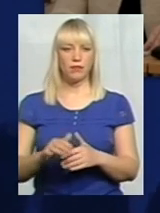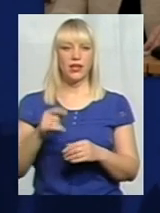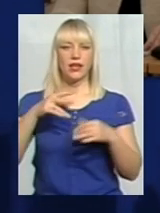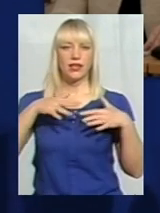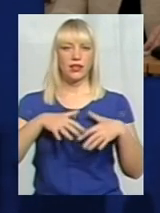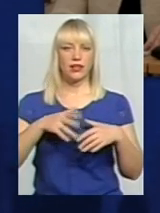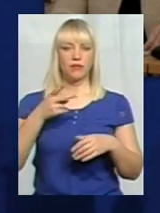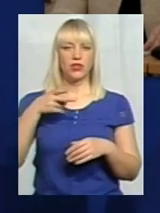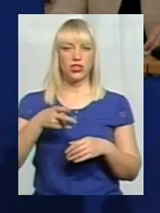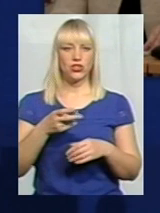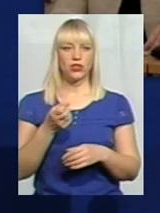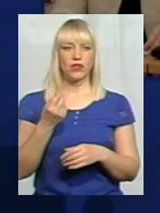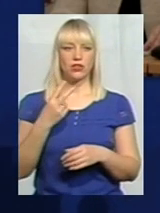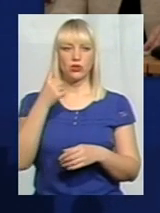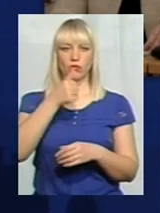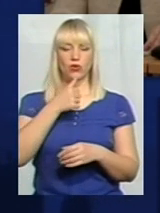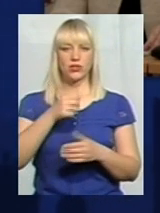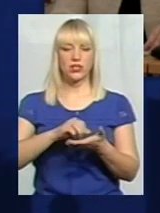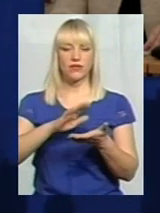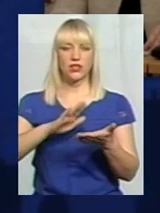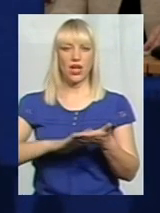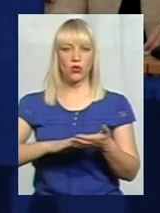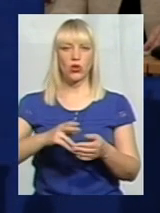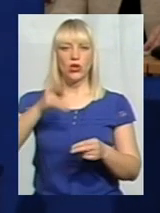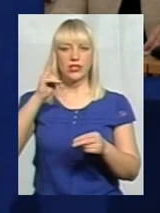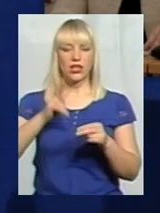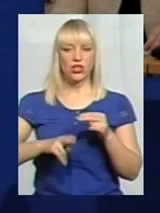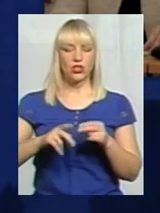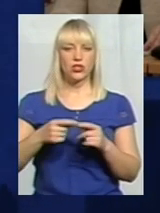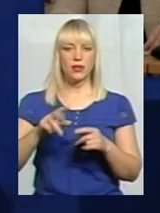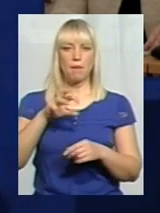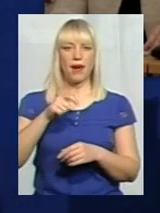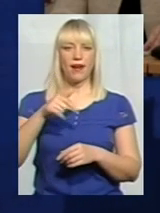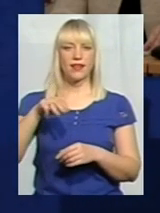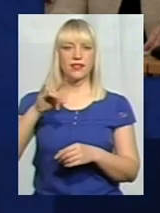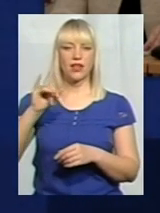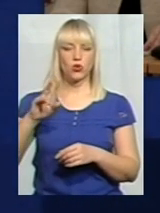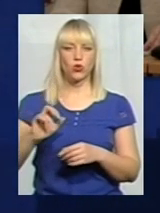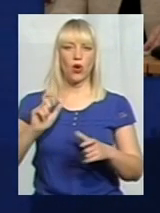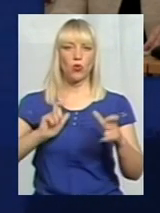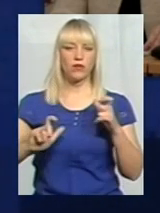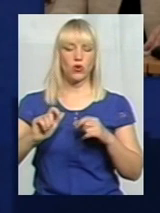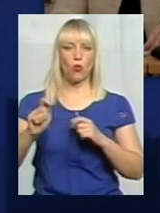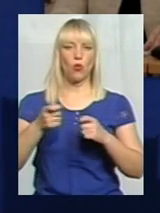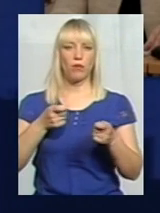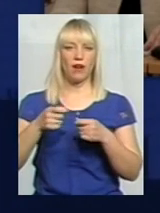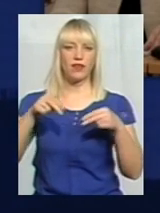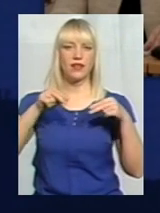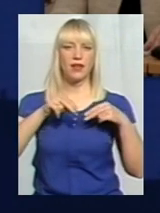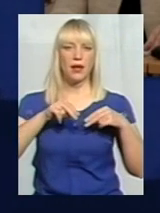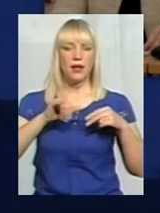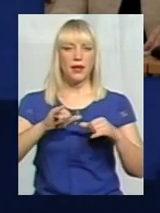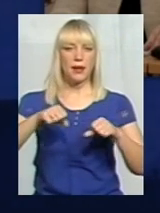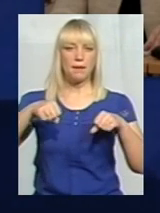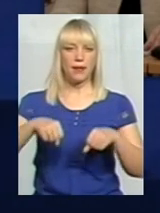Крим. У 2012 році з відзнакою закінчила магістратуру Хмельницького університету управління та права за спеціальністю державна служба.